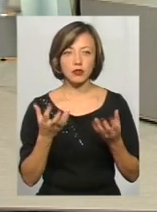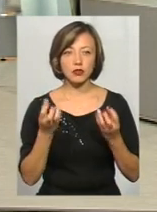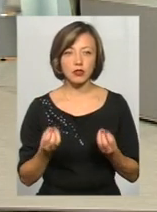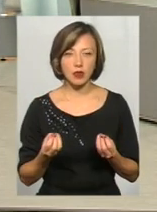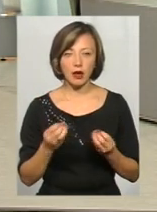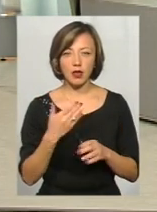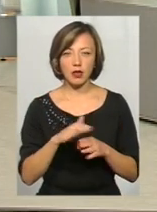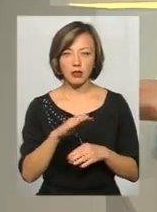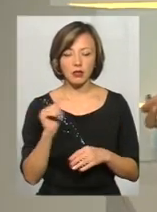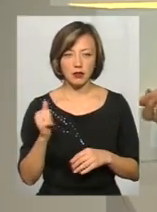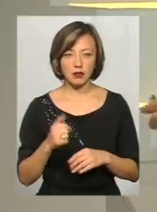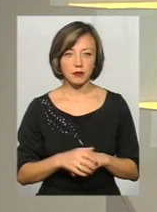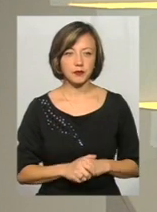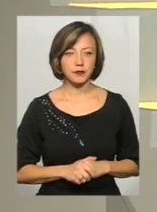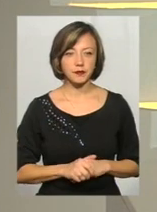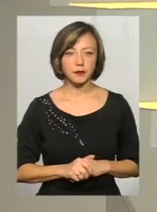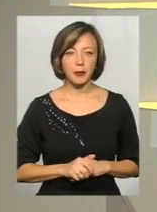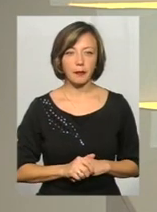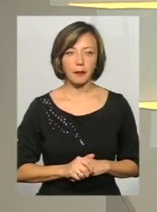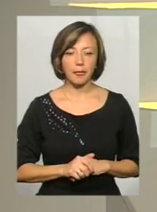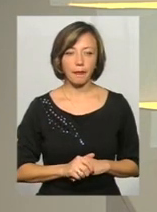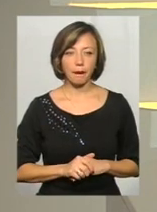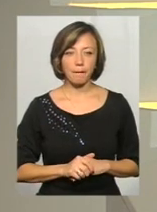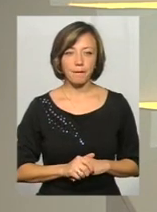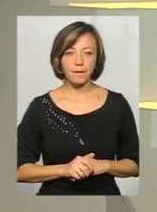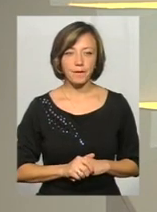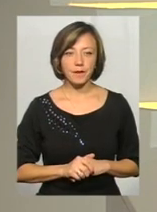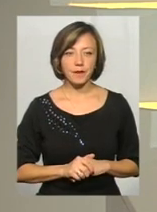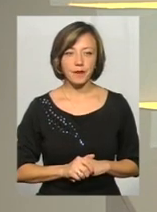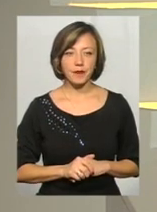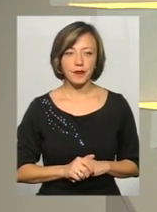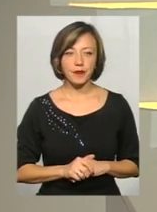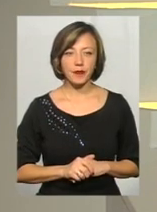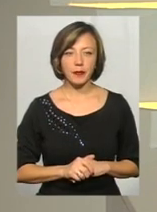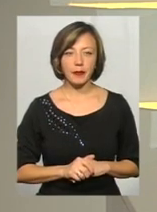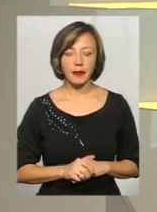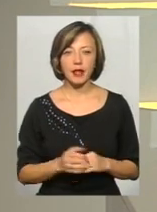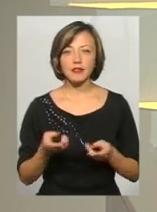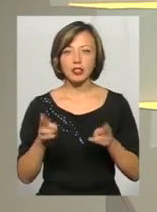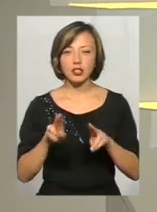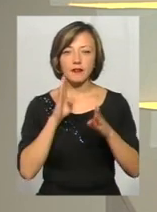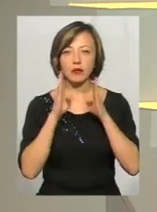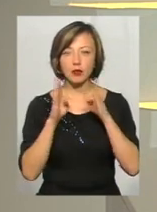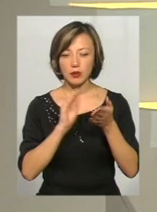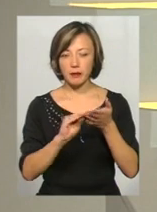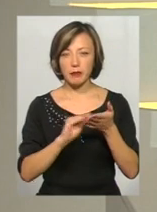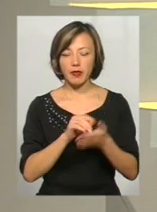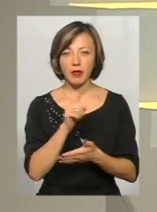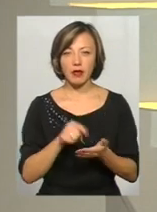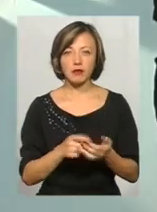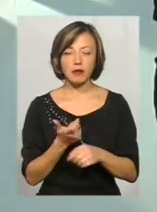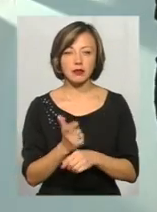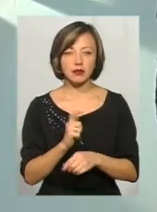взяти кредит. Наскільки я зрозуміла, якщо є можливість, лишіть у сетмережі ваші питання, щоб ми його могли максимально відворити.